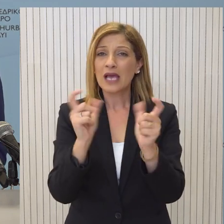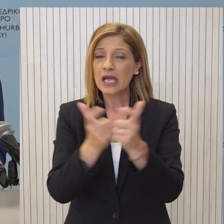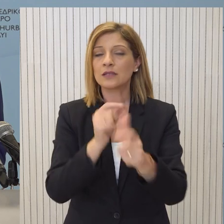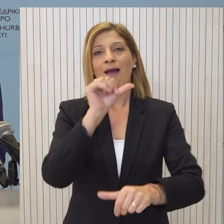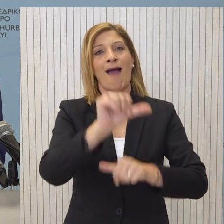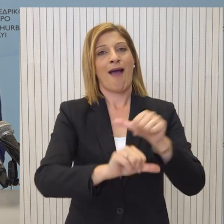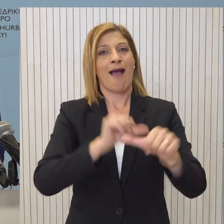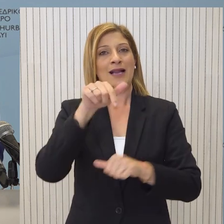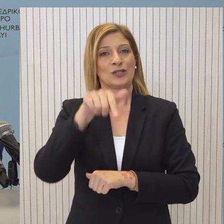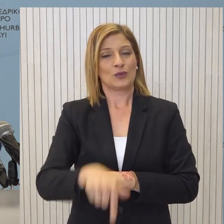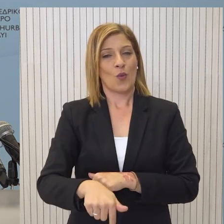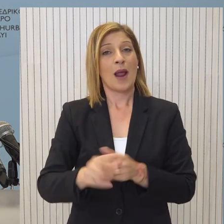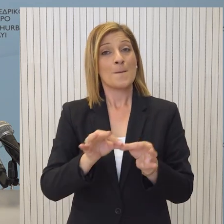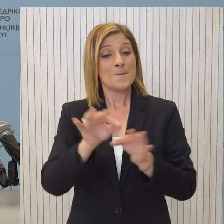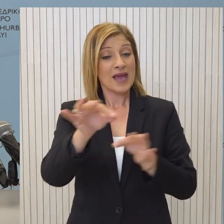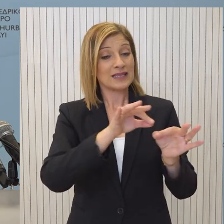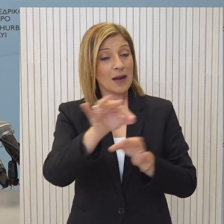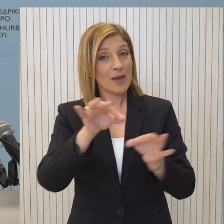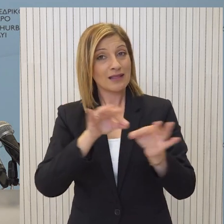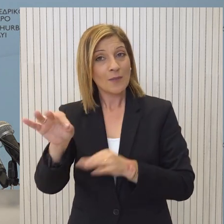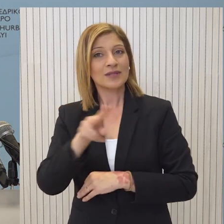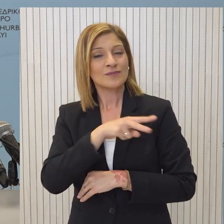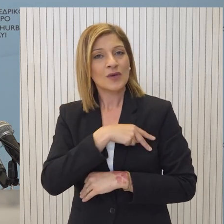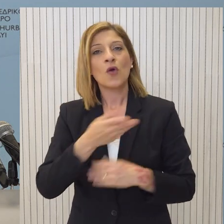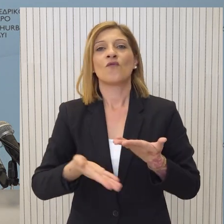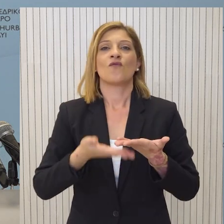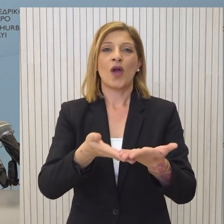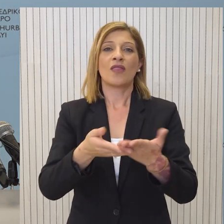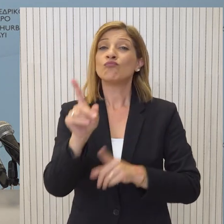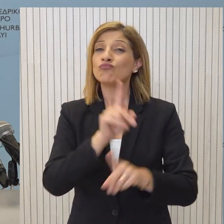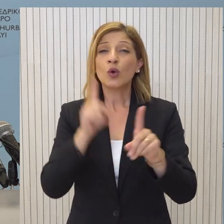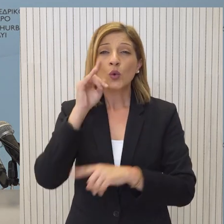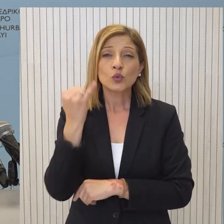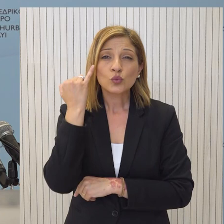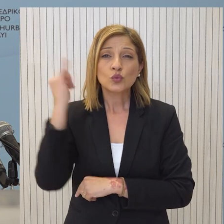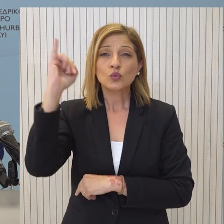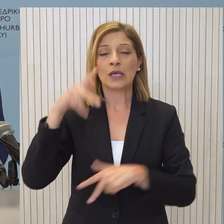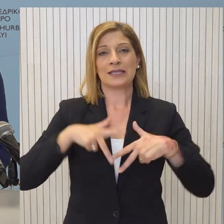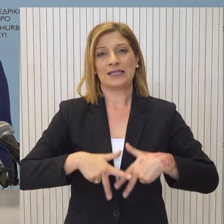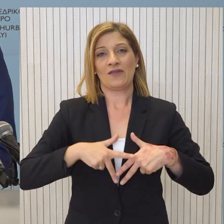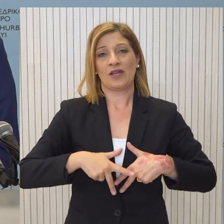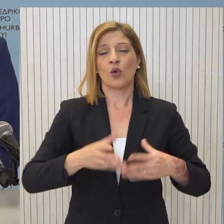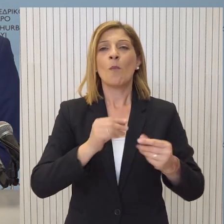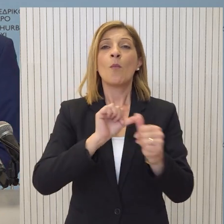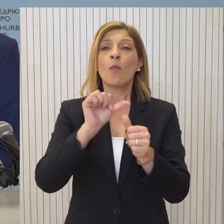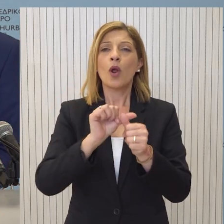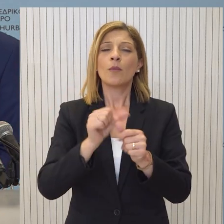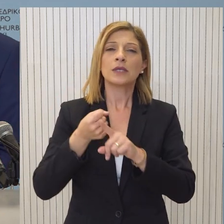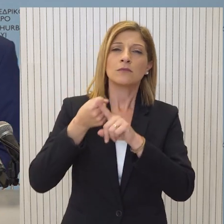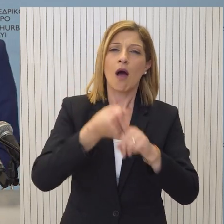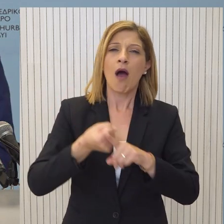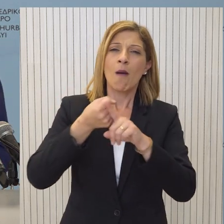ολιστικής προσέγγισης με την συνολική λύση της δέσμης που προωθήθηκε από την κυβέρνηση. Μετά από μήνες εντατικών προσπαθειών της